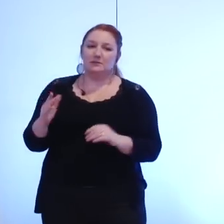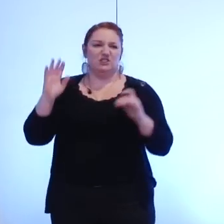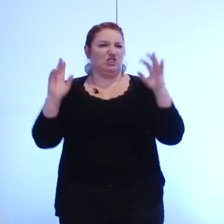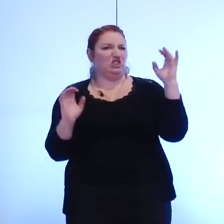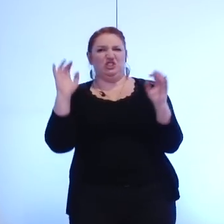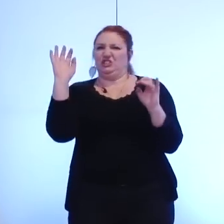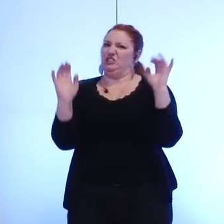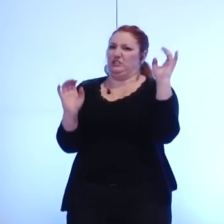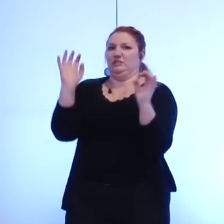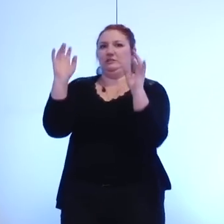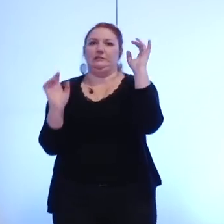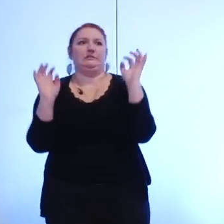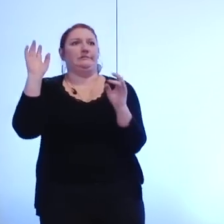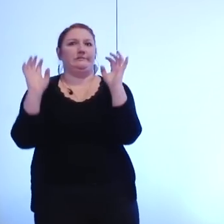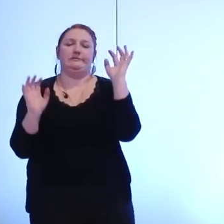vous êtes peut-être